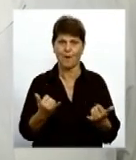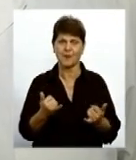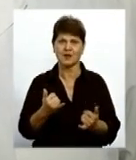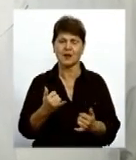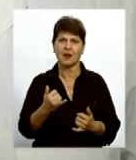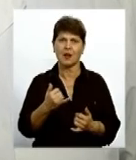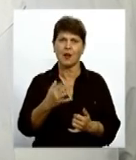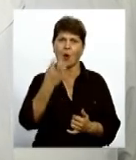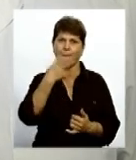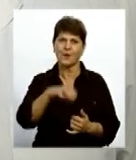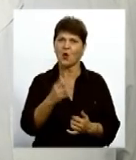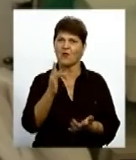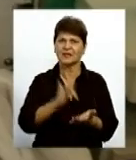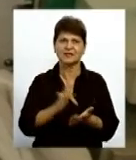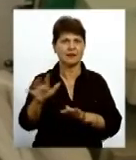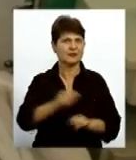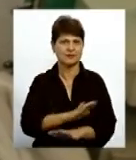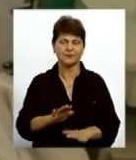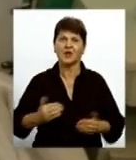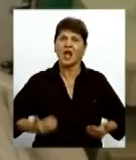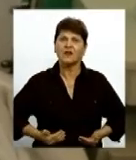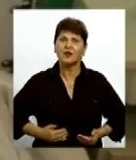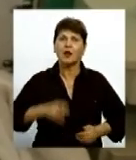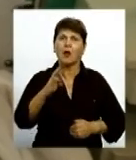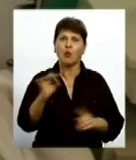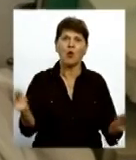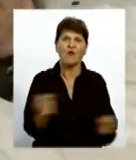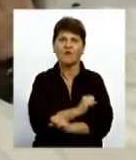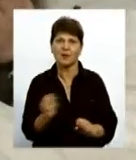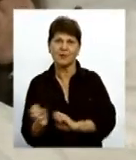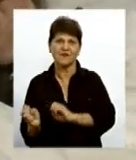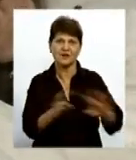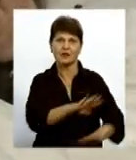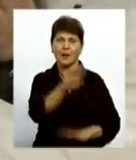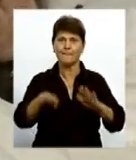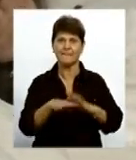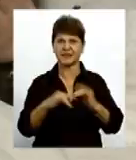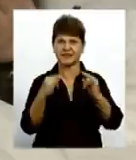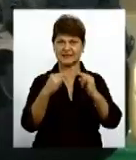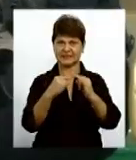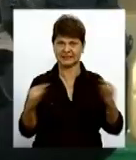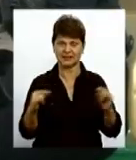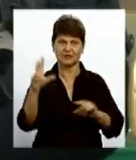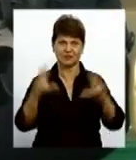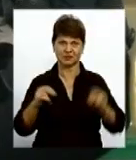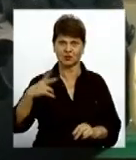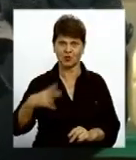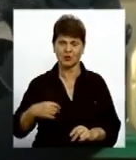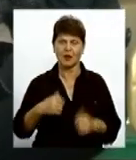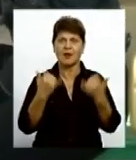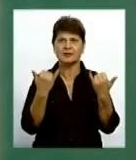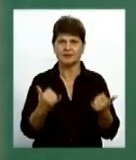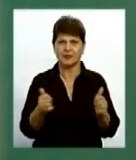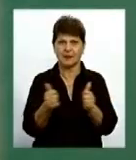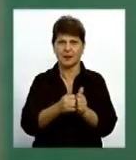опіковий центр поки не забрали Вижив, вибуховою хвилею відкинуло під стіл, вважає донька Валентина Вона нині біля батька у